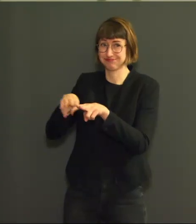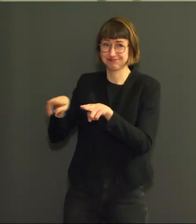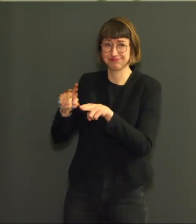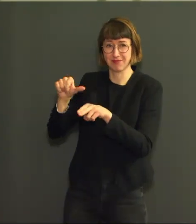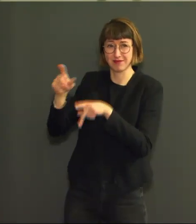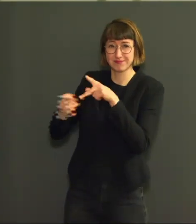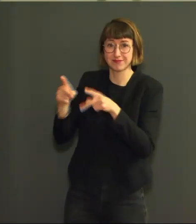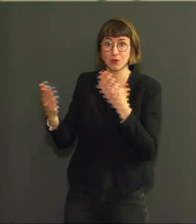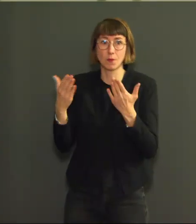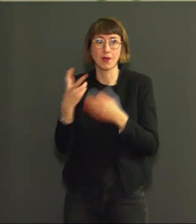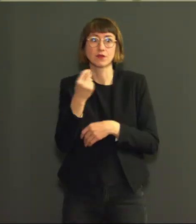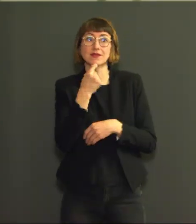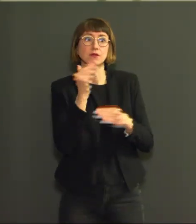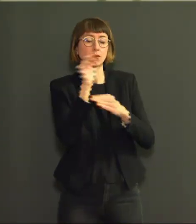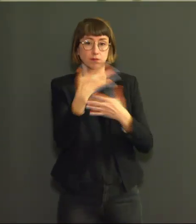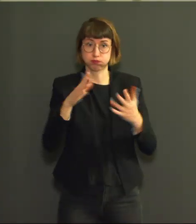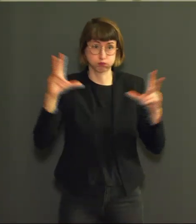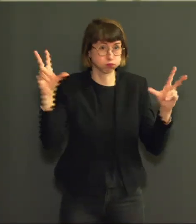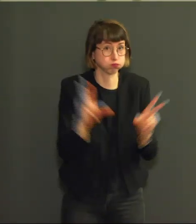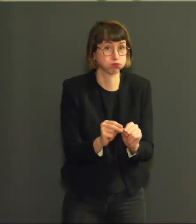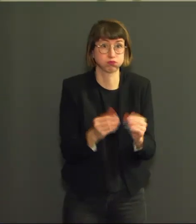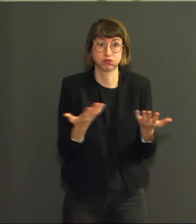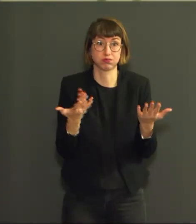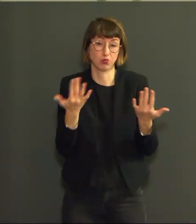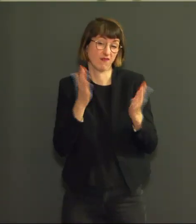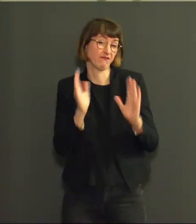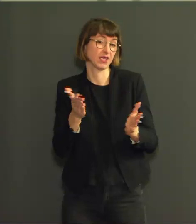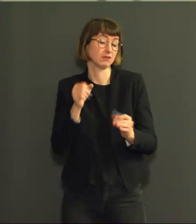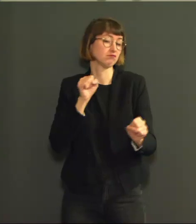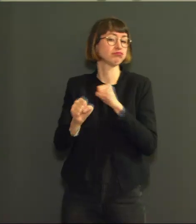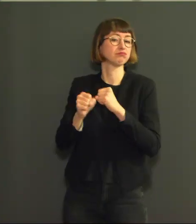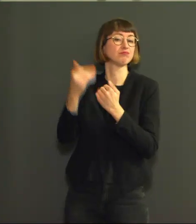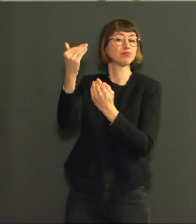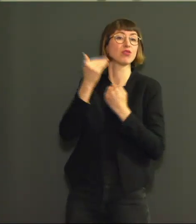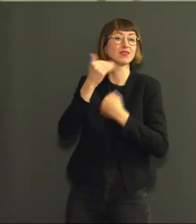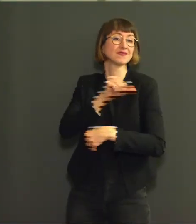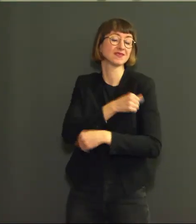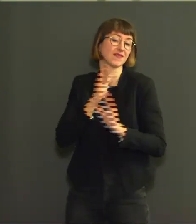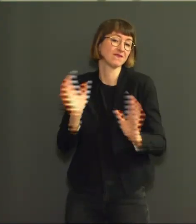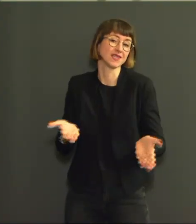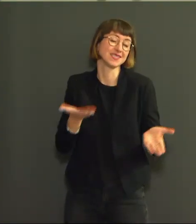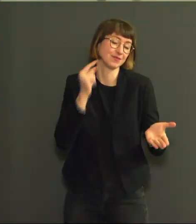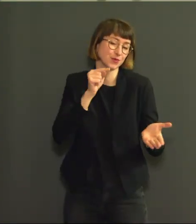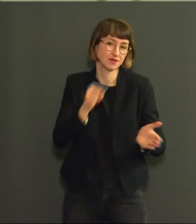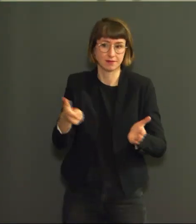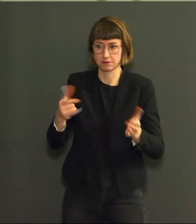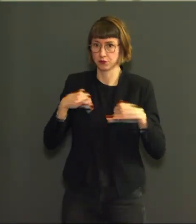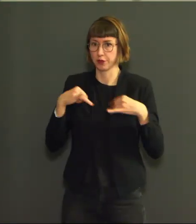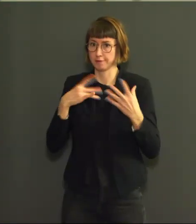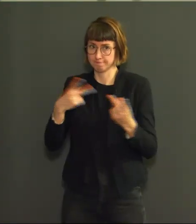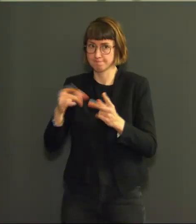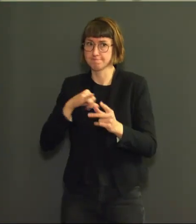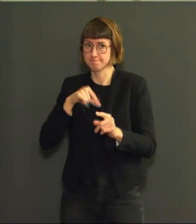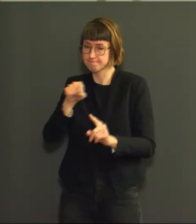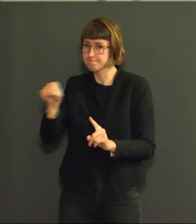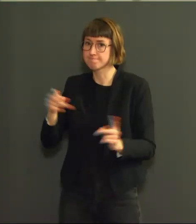plus hospitalisées liées à la couverture vaccinale. Il est bien clair que même si ce nombre de jeunes est plus important que les personnes âgées, on